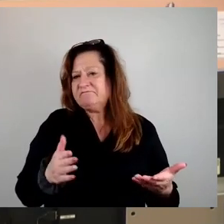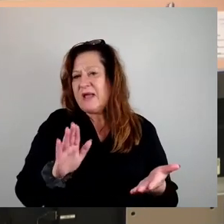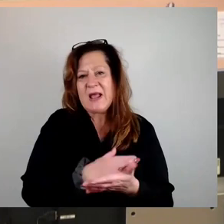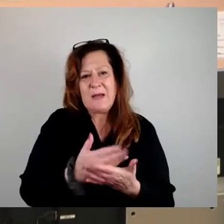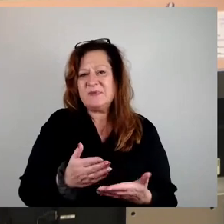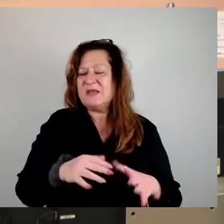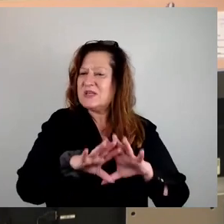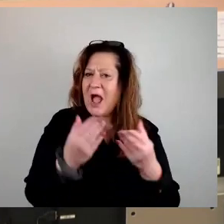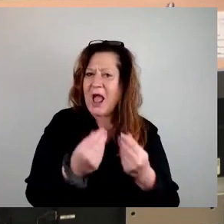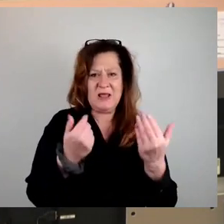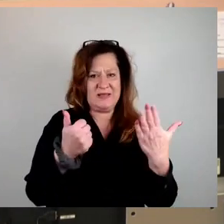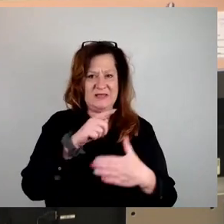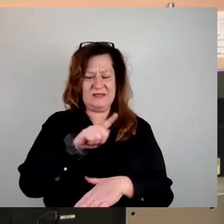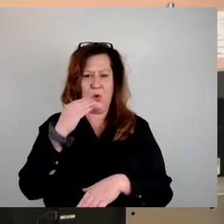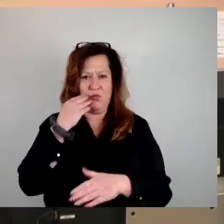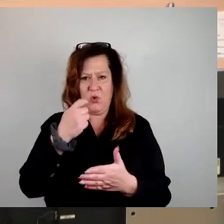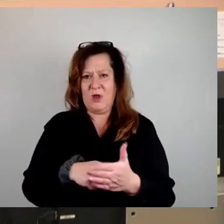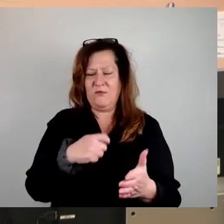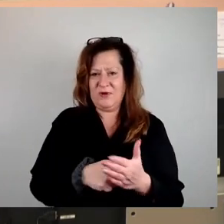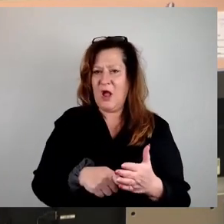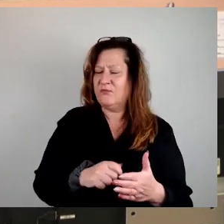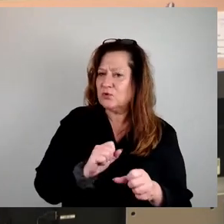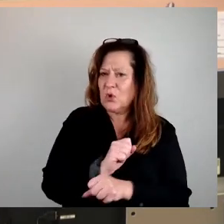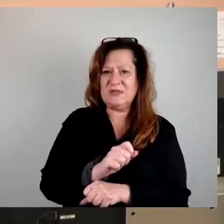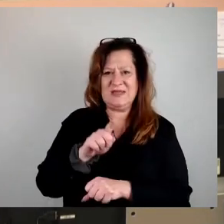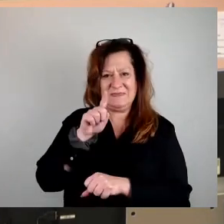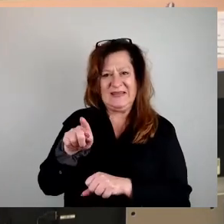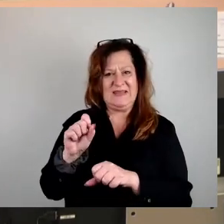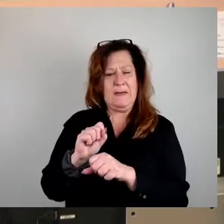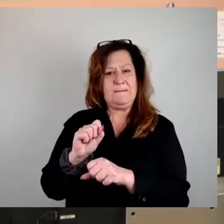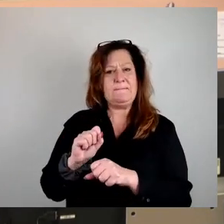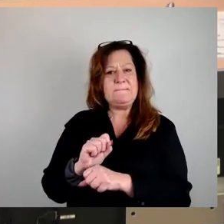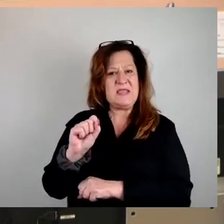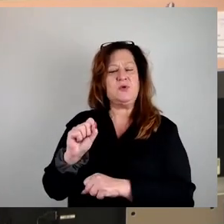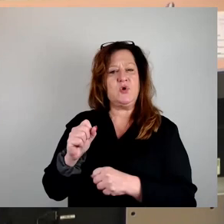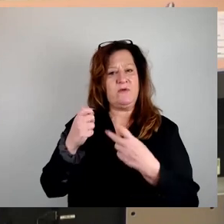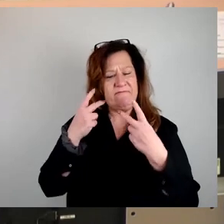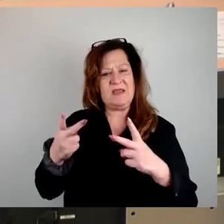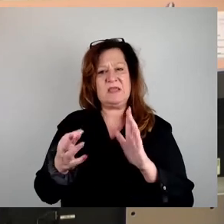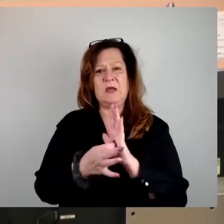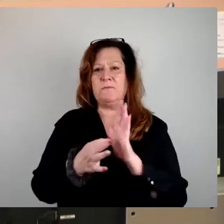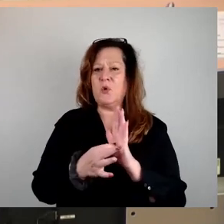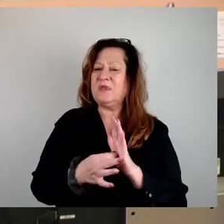anzukaufen, hat diese Petition eben noch einen zweiten sehr wichtigen Aspekt, nämlich den dauerhaften Verbleib der jetzt anzukaufenden Wohnungen